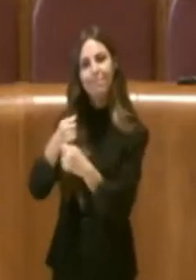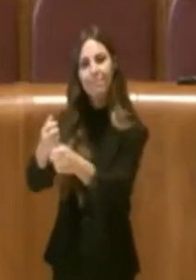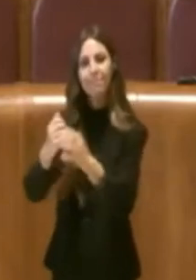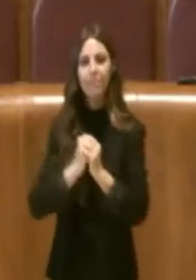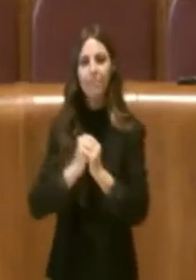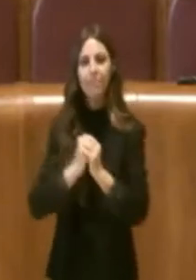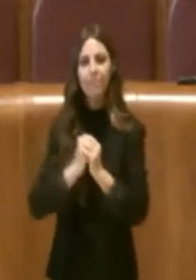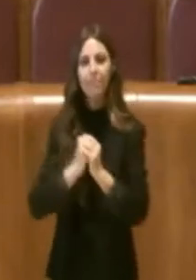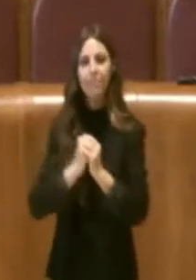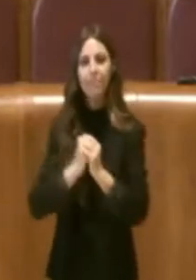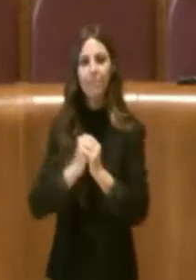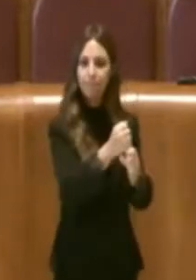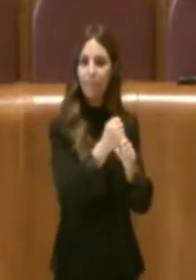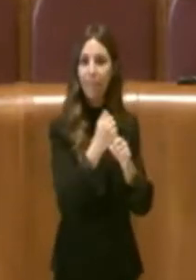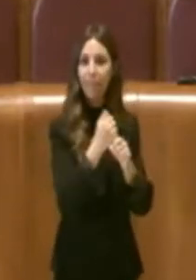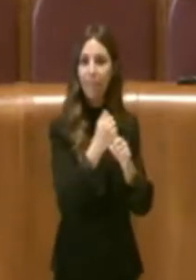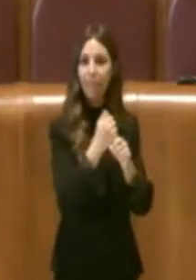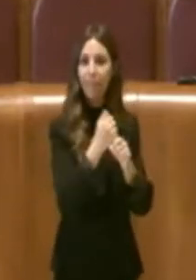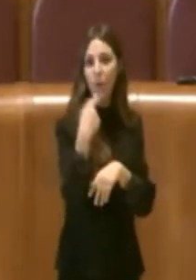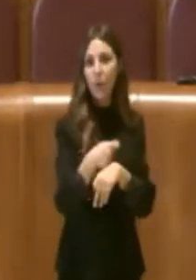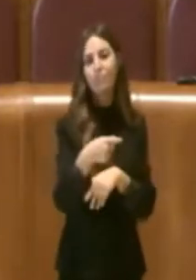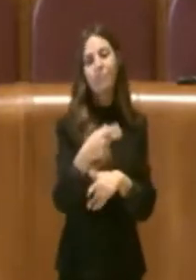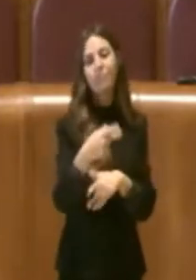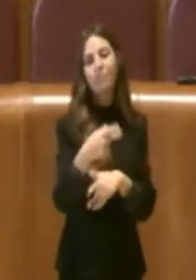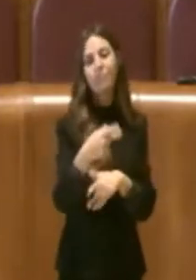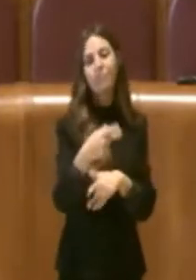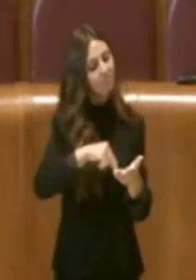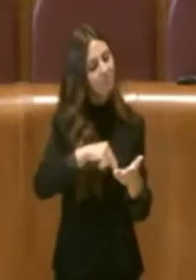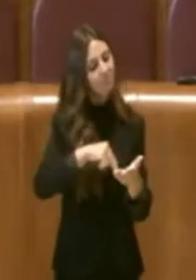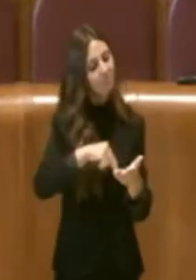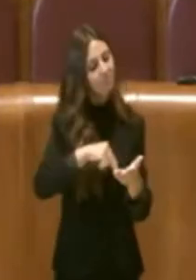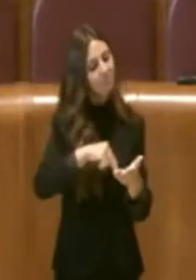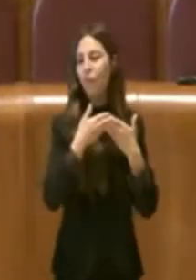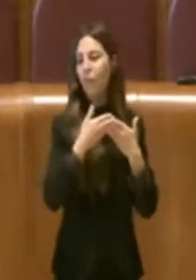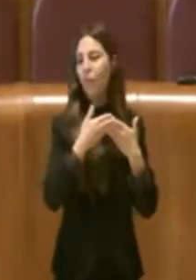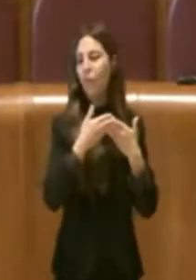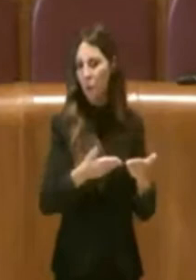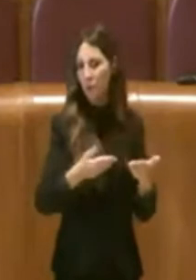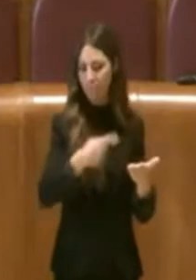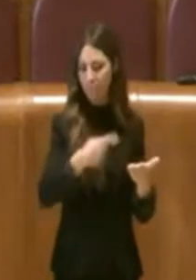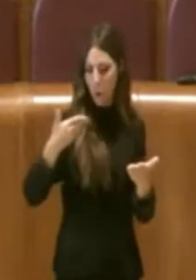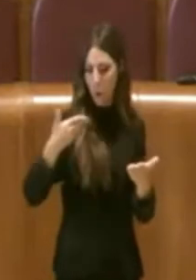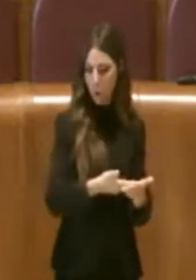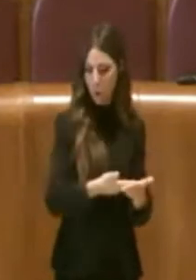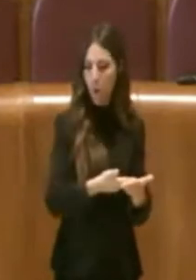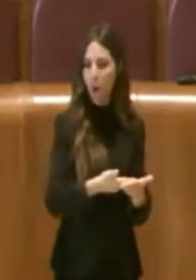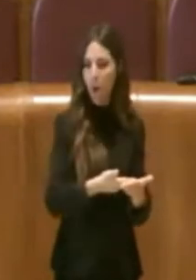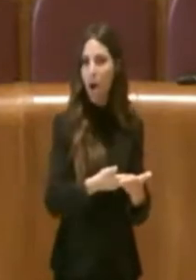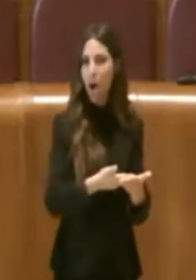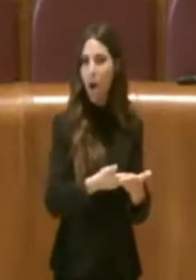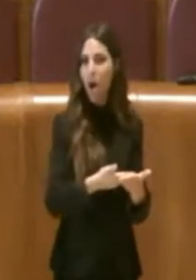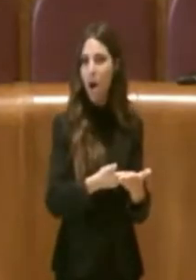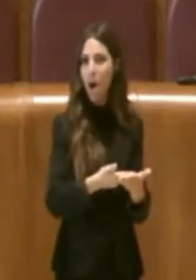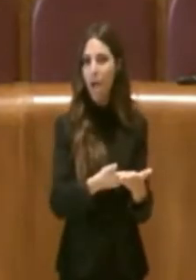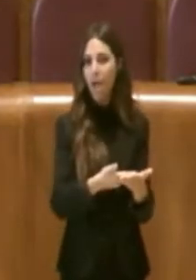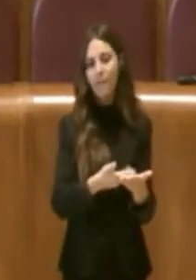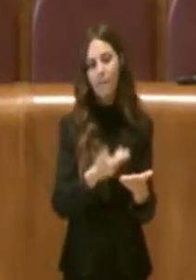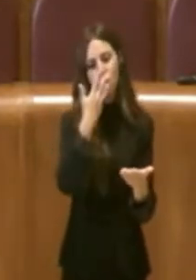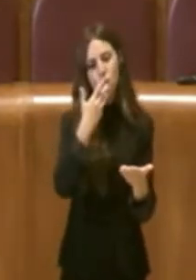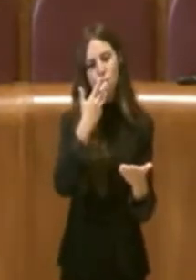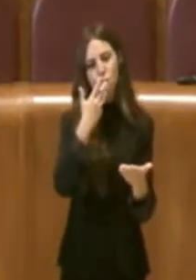Grazie Presidente, voteremo a favore di questa mozione e volevo fare alcune